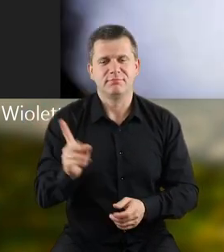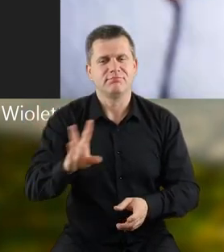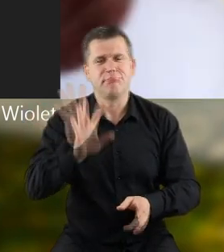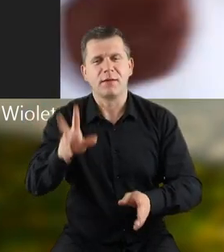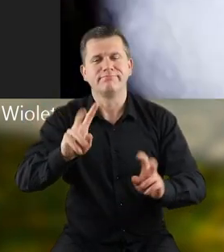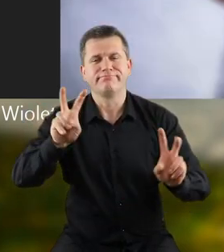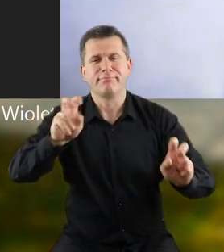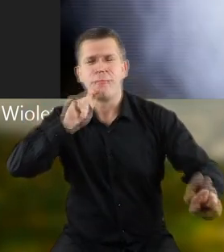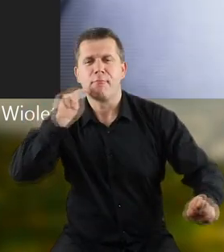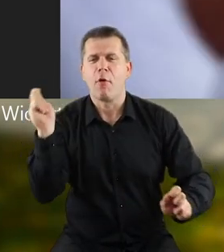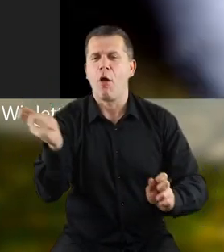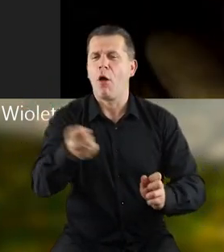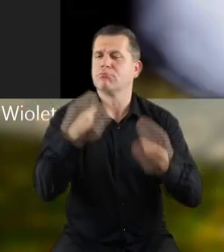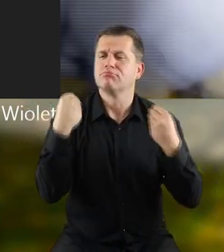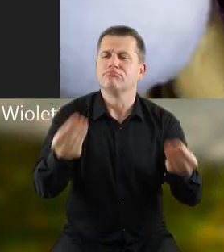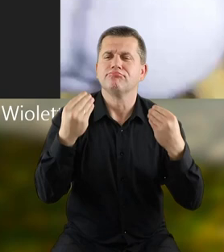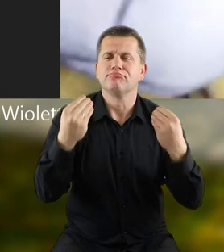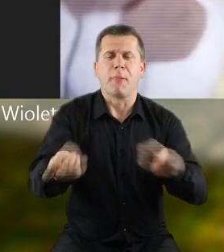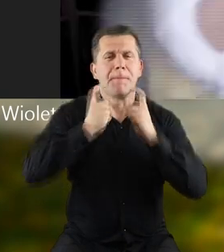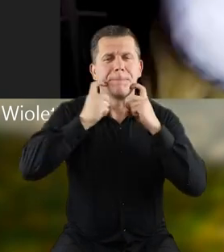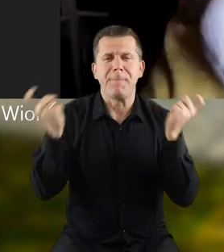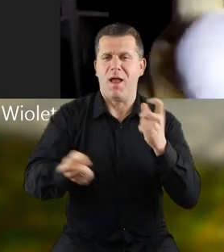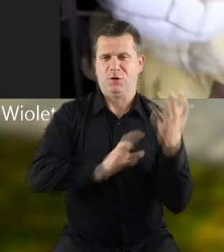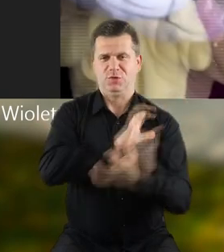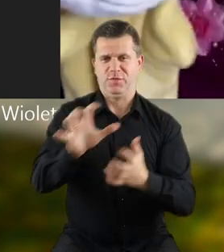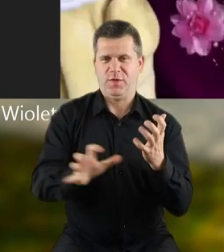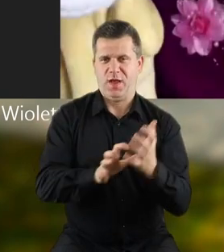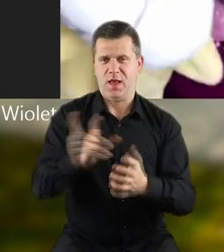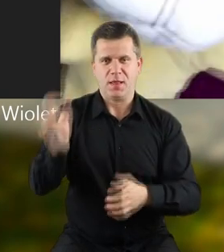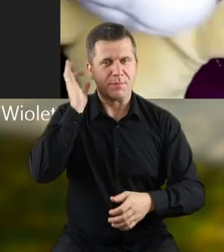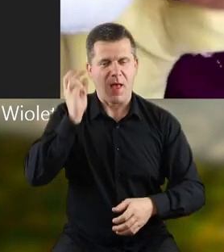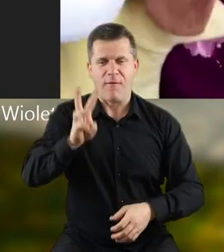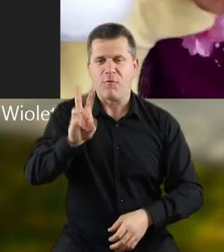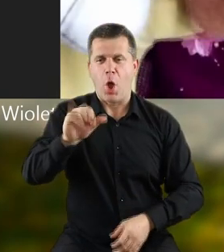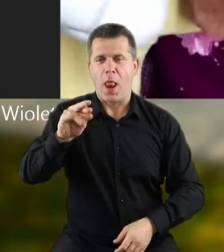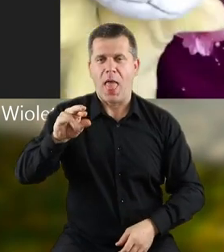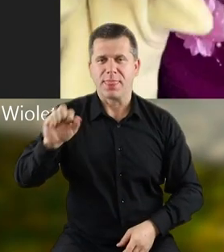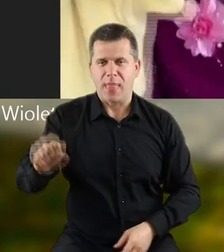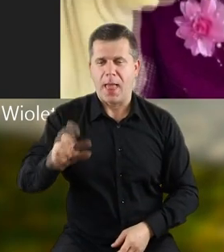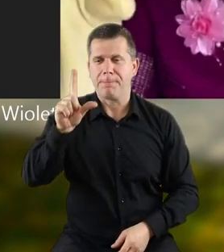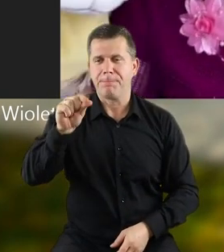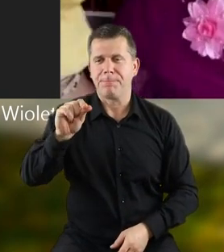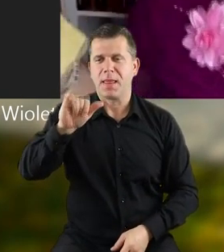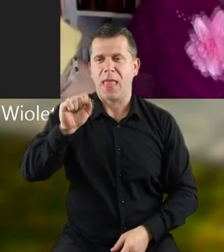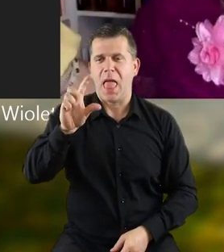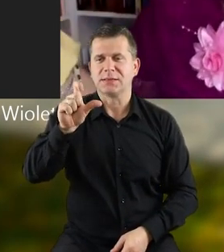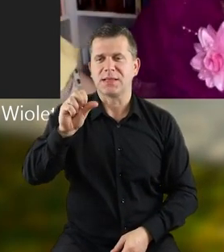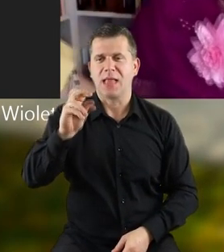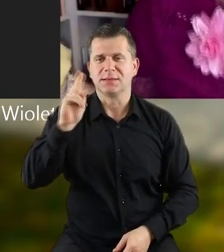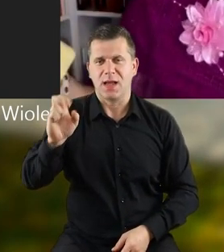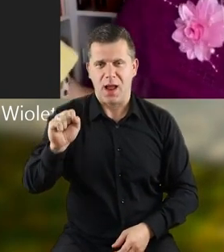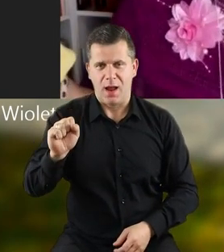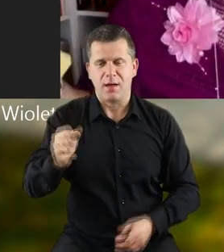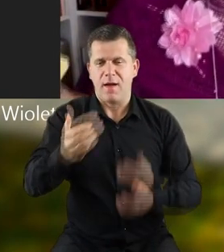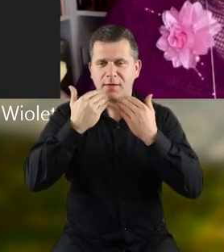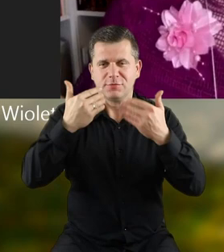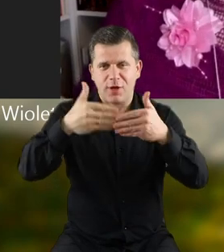zabierze nas w podróż do cudownego, bajkowego świata. Jest nim pani Wioletta Piasecka. Witamy.